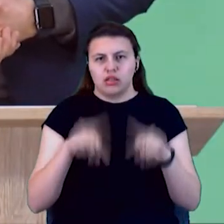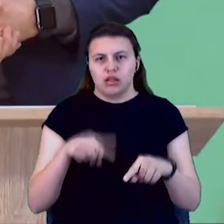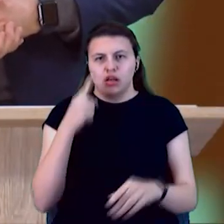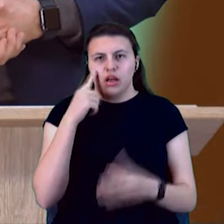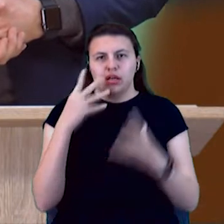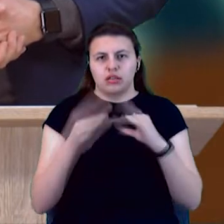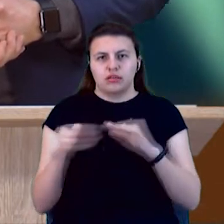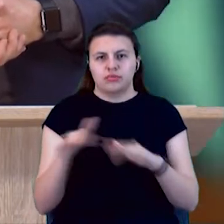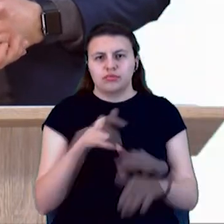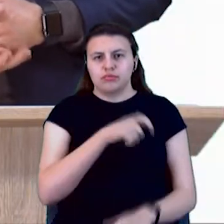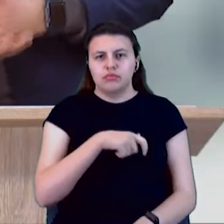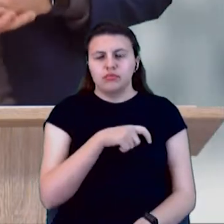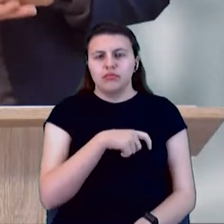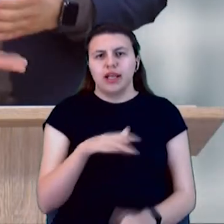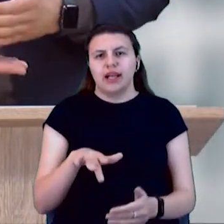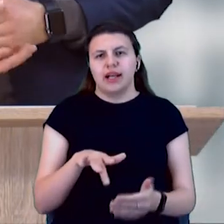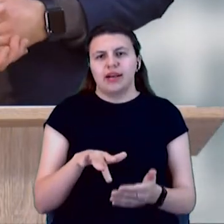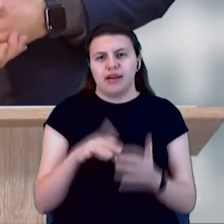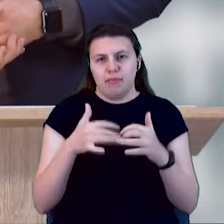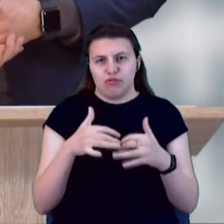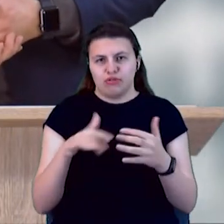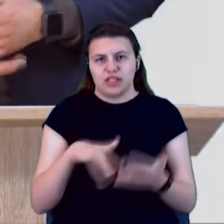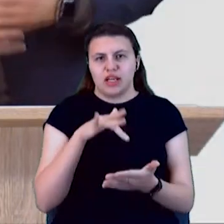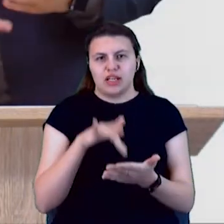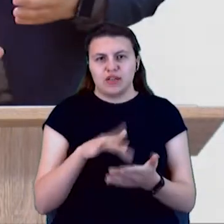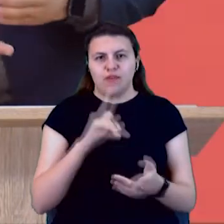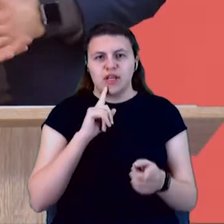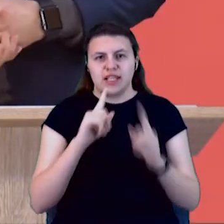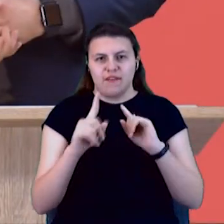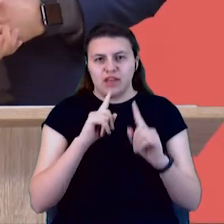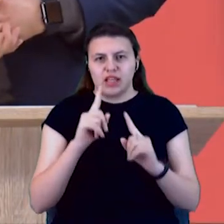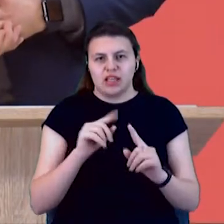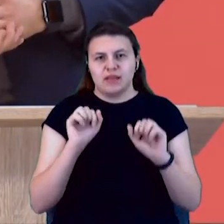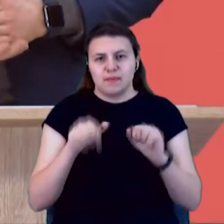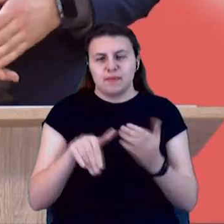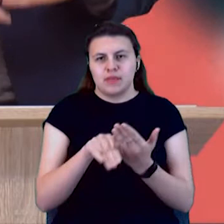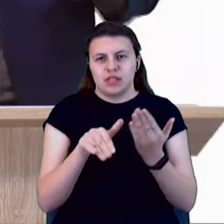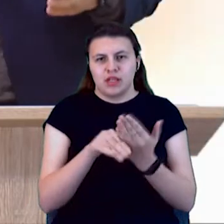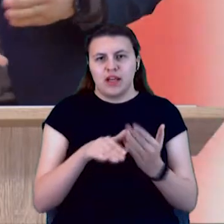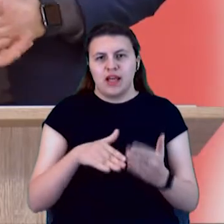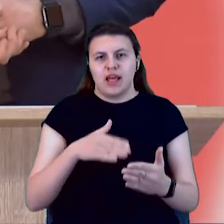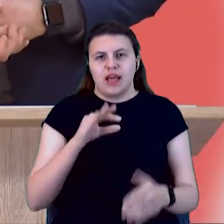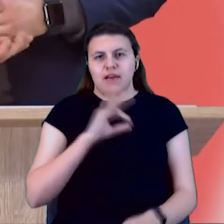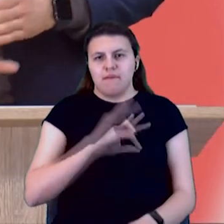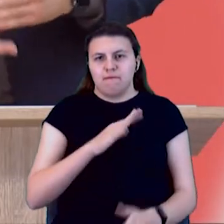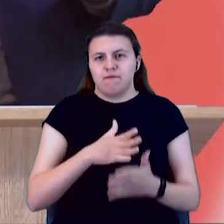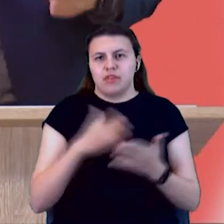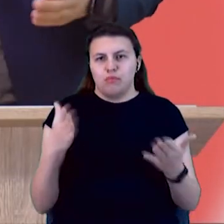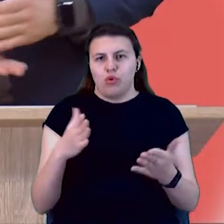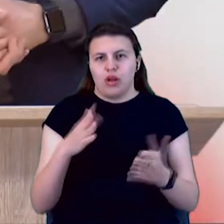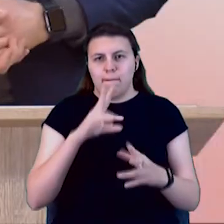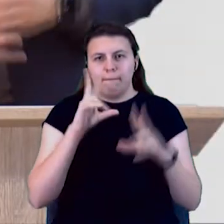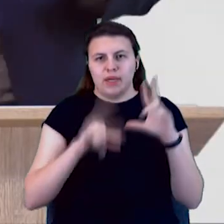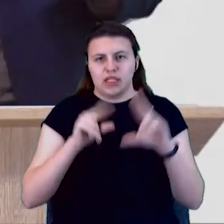Краматорського городського совета, которая способствует улучшению эффективності їх роботи, щоб вони були більш подотчетливі, щоб